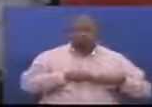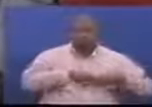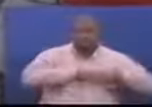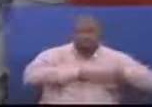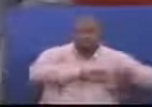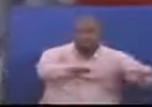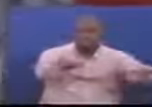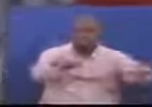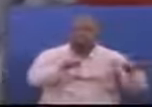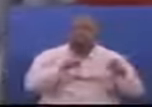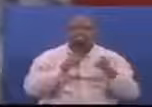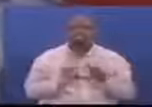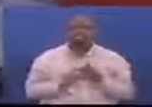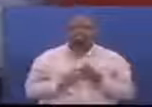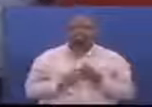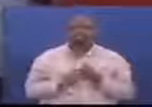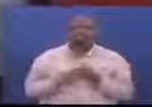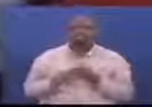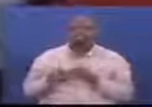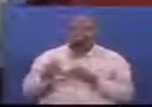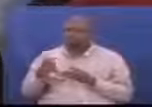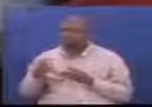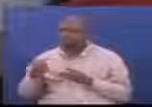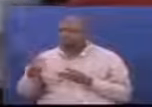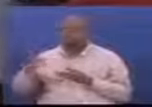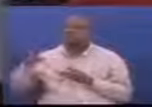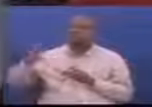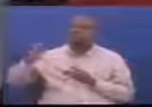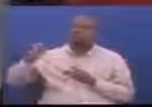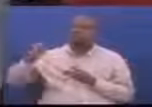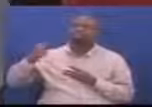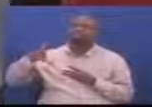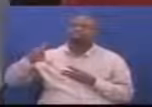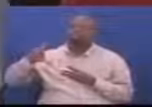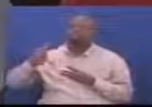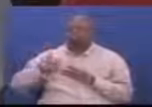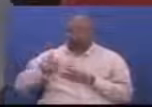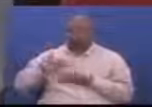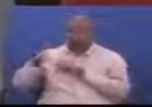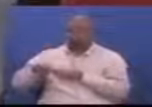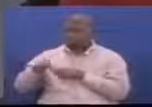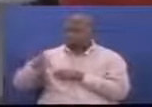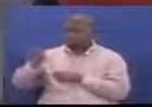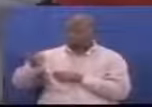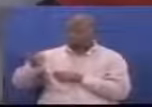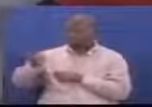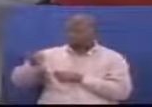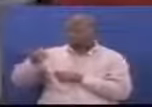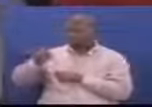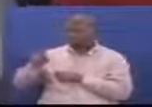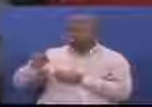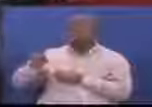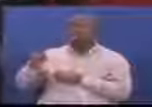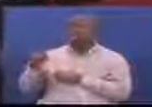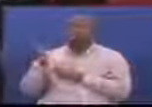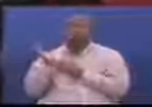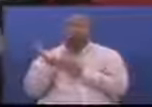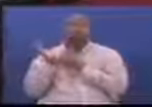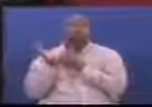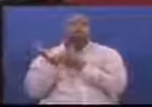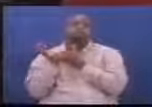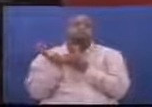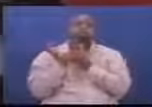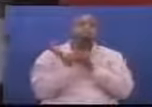retailer Kwayo unataka kuniambia mimi na elima nzega na ata mahindi yangu Niabebe niende